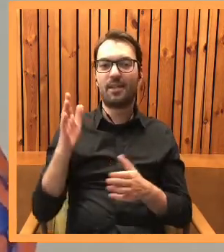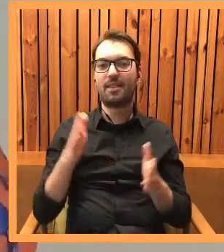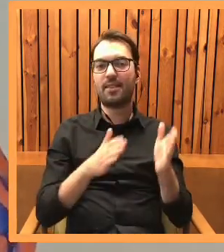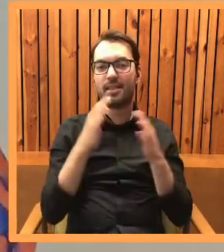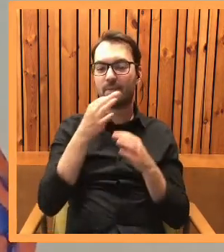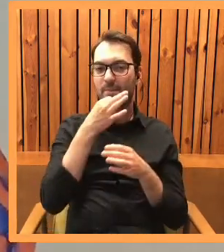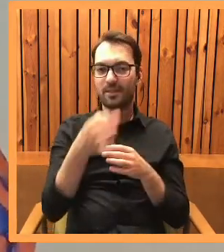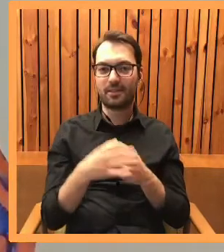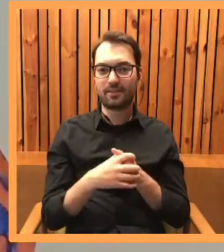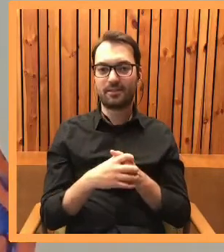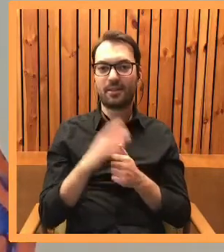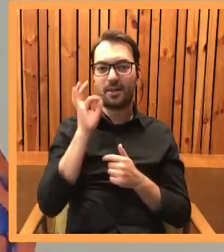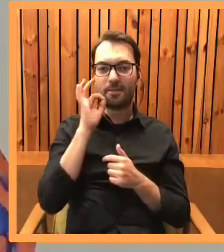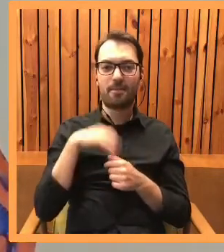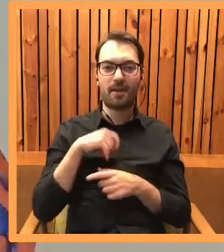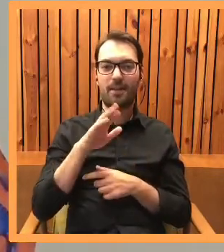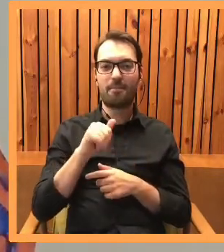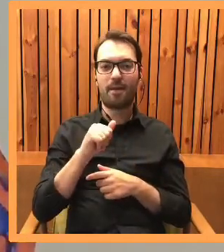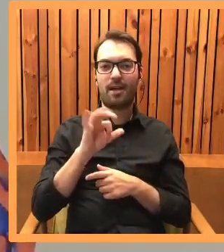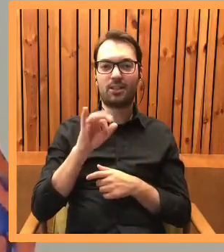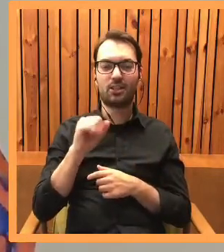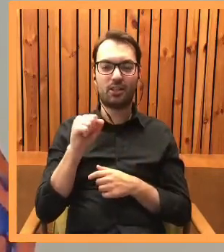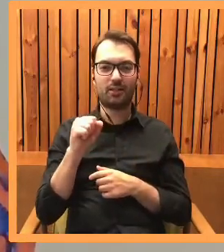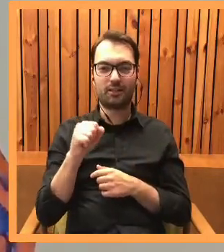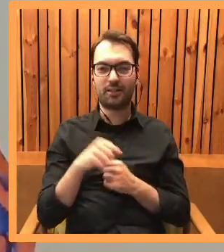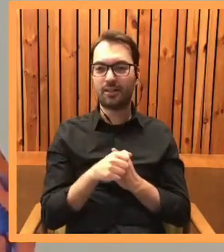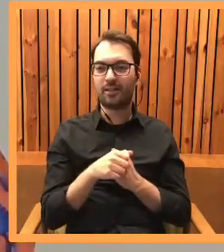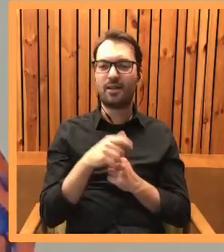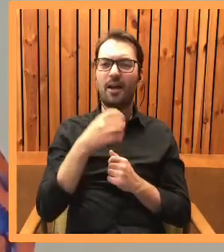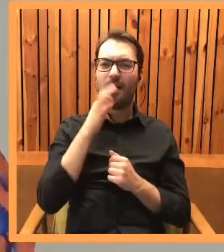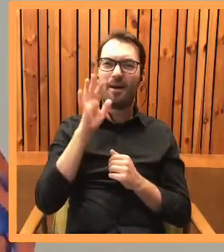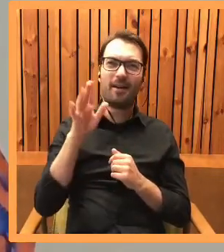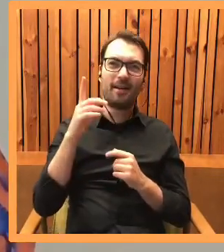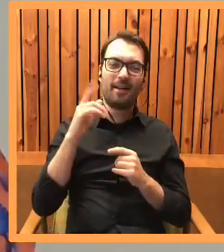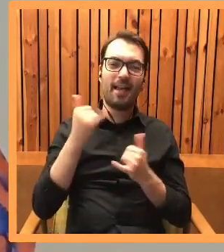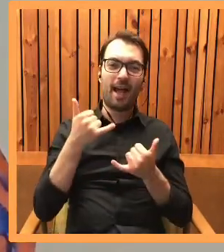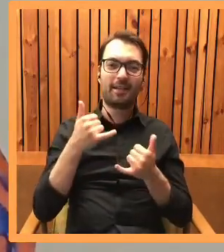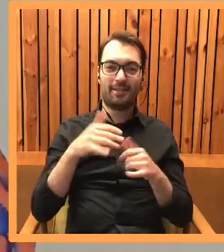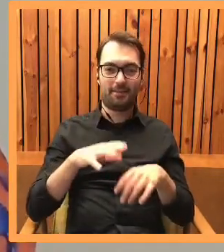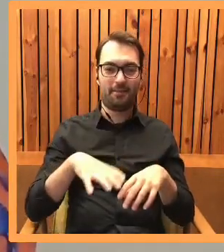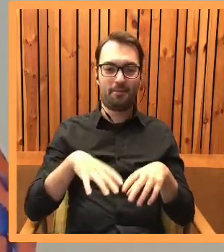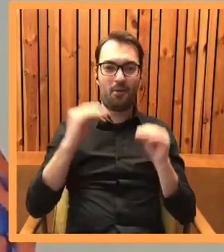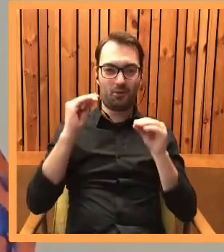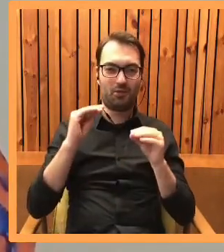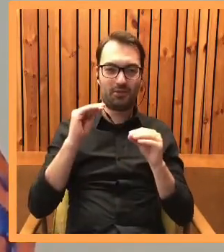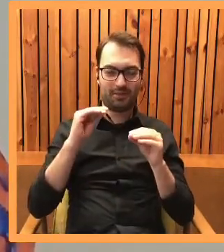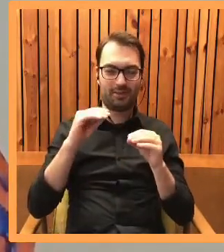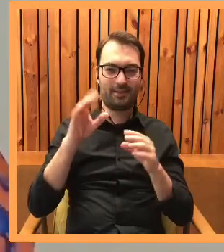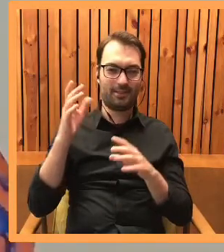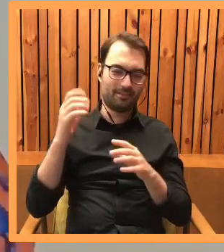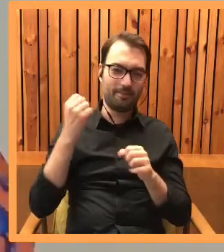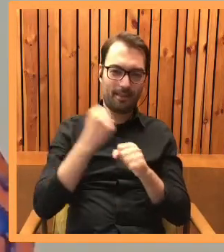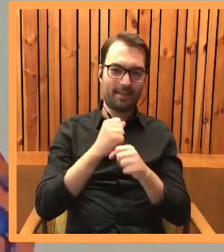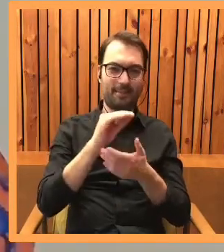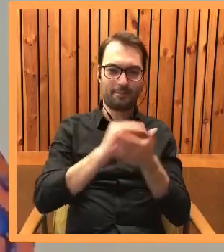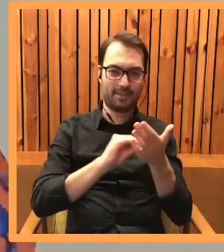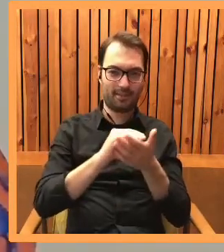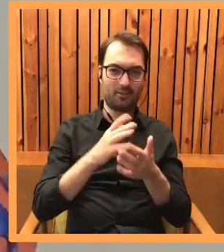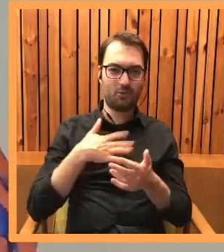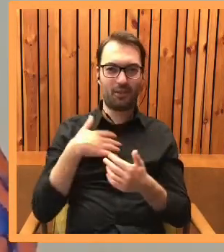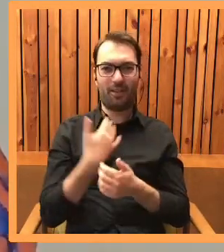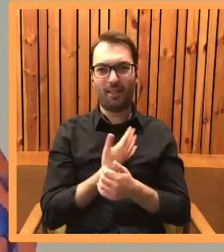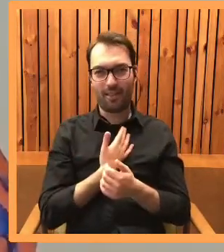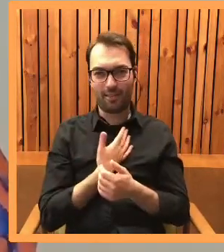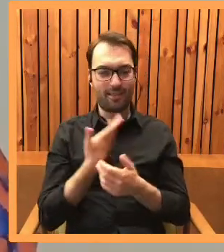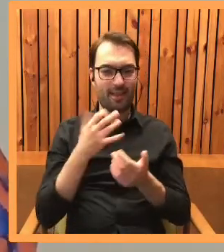od Pani Basi. Pytanie o to, czy miewałaś chwilę zwątpienia przy początkach swojej przygody z pisaniem? A jeżeli tak, to co Cię